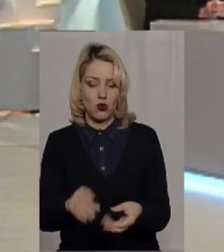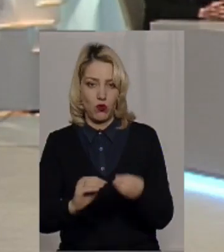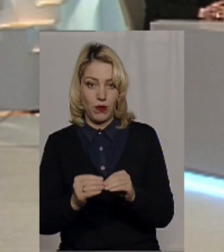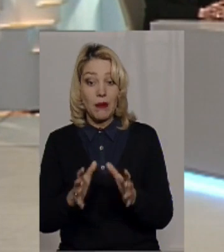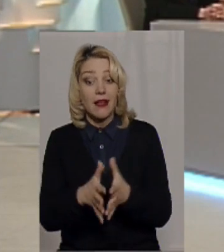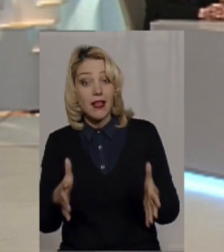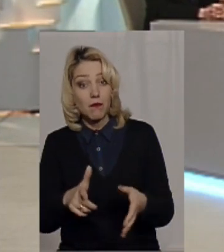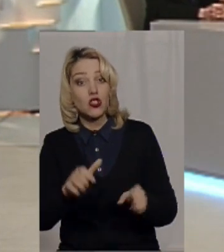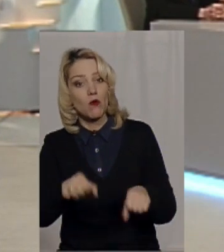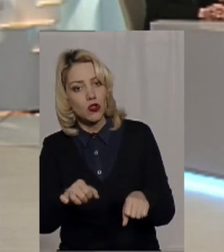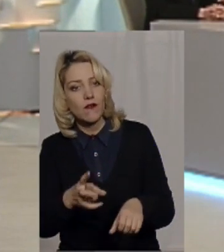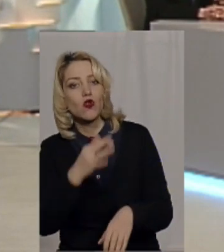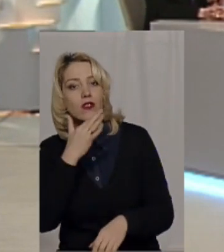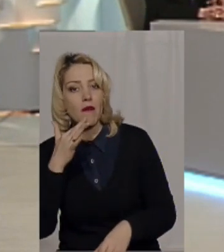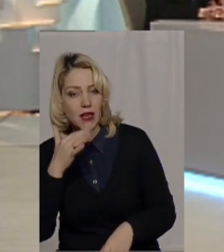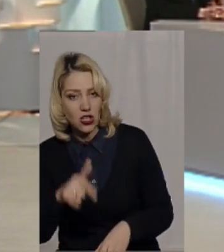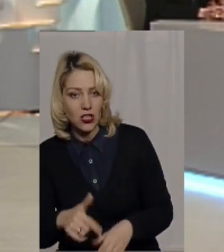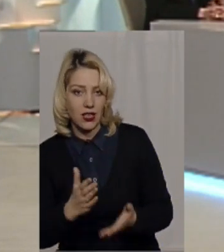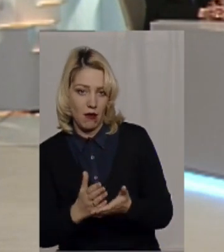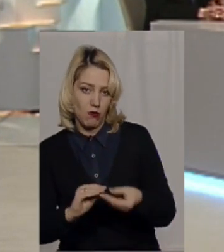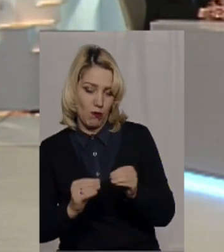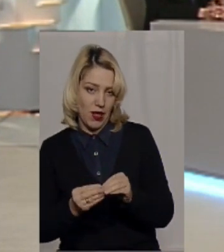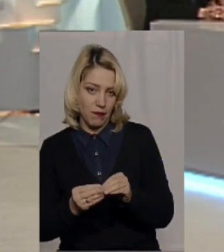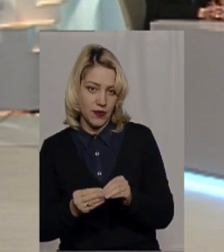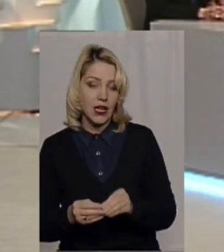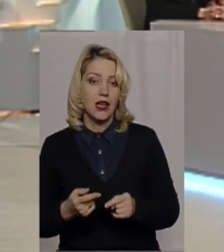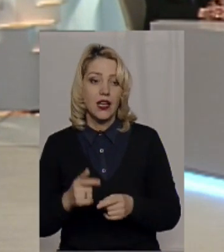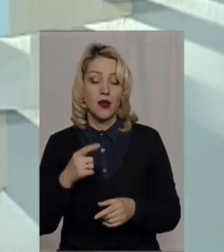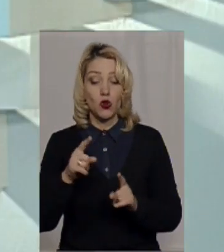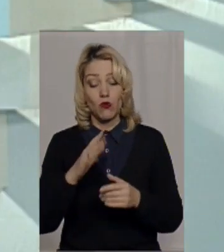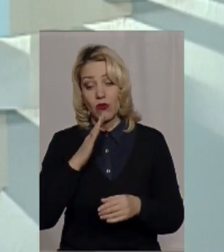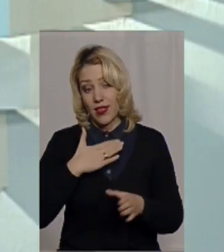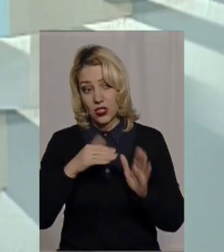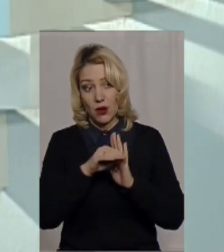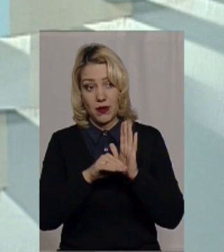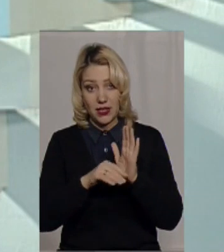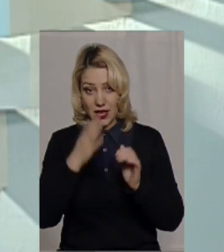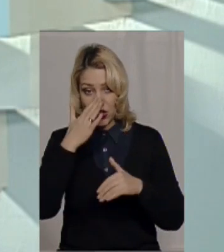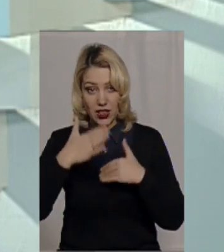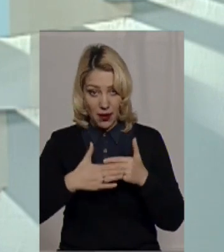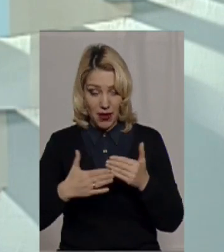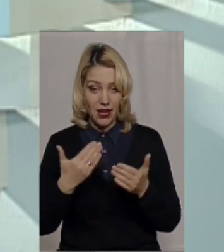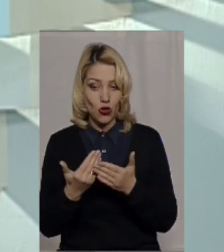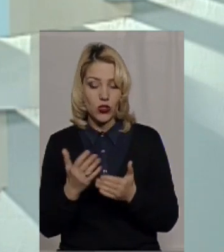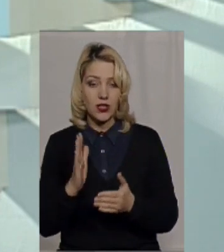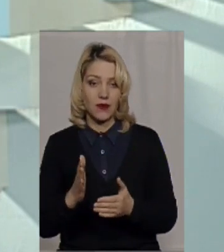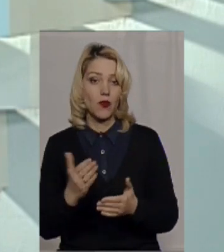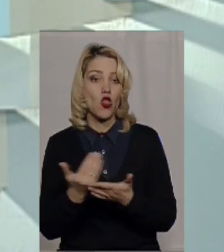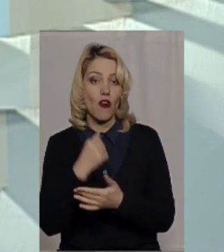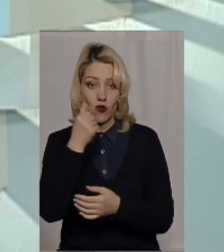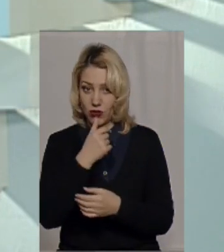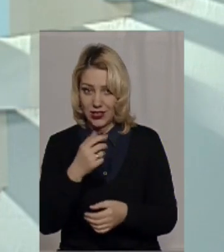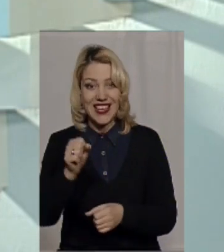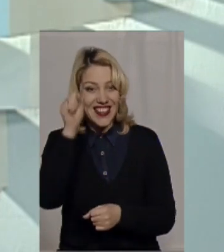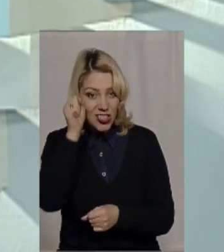Найбільше можливості, ну і проблем найбільше. Тому, знаєте, наша передача виходить напередодні Нового року, і насправді було